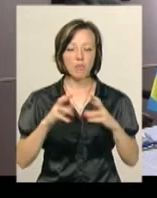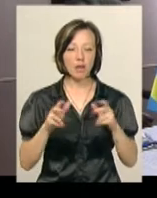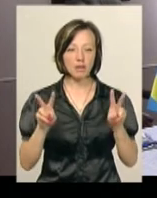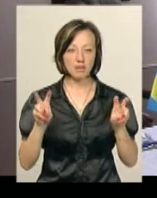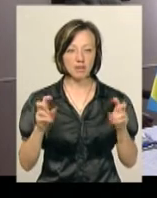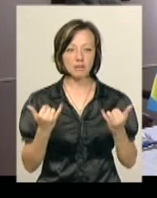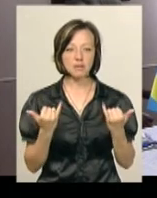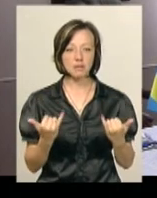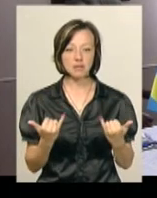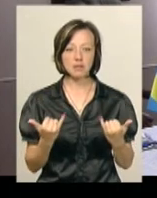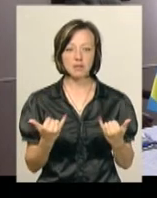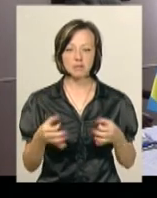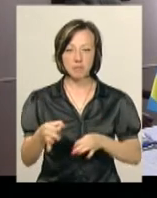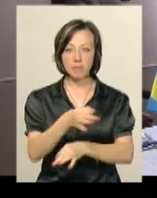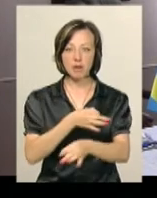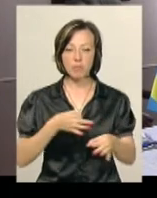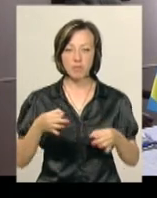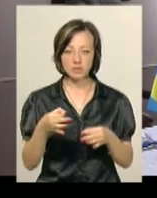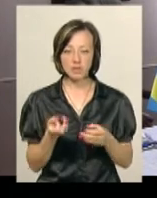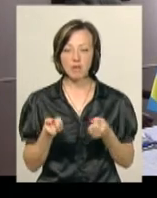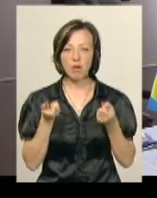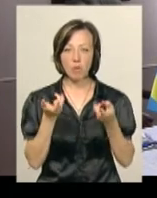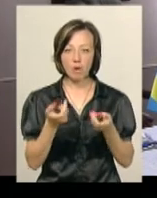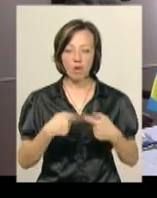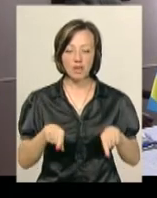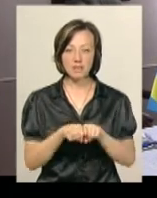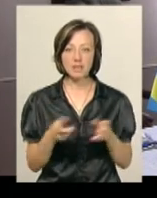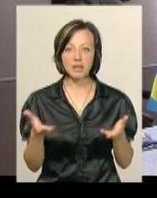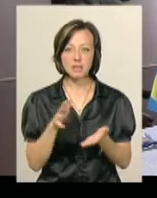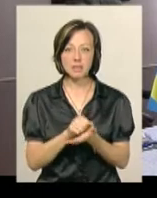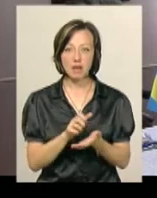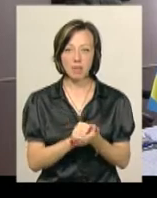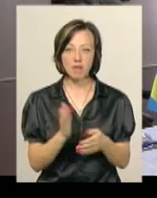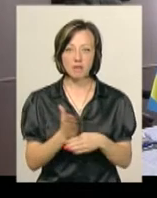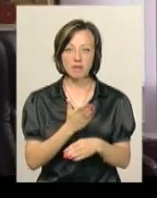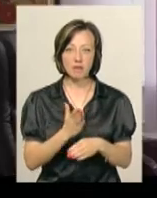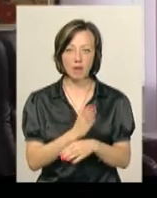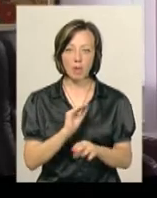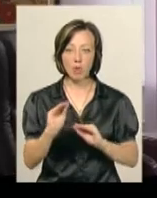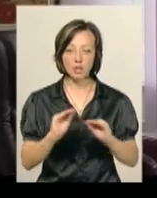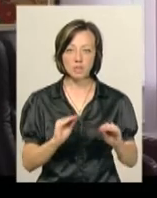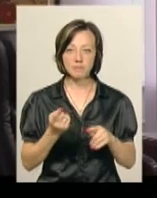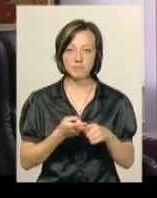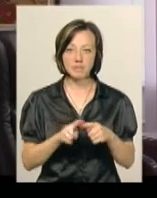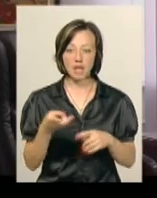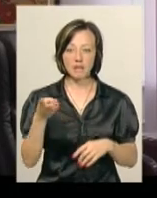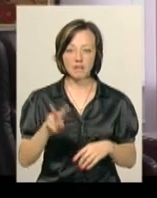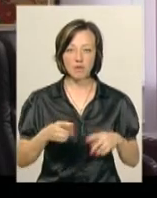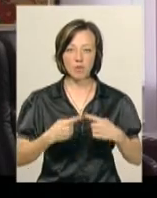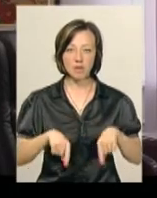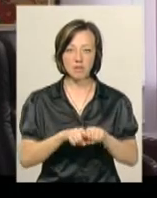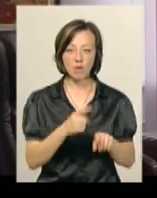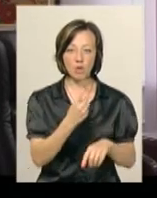Наразі йде перемовано з кількома організаціями, які займаються виготовленням і монтажем. Це дві організації, одна